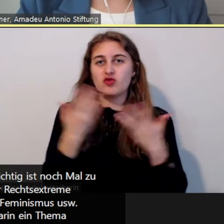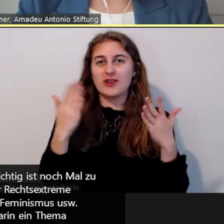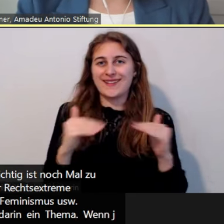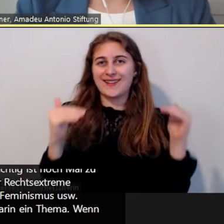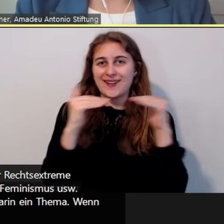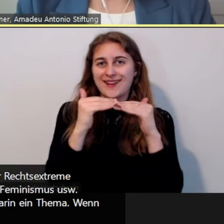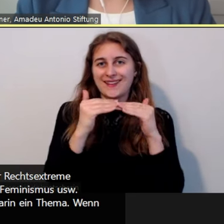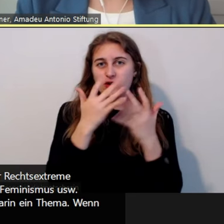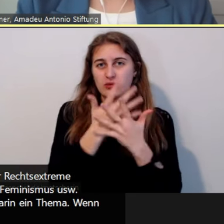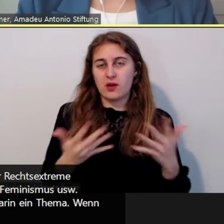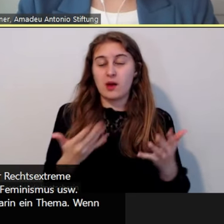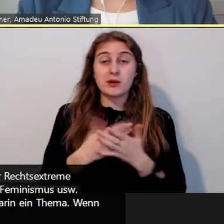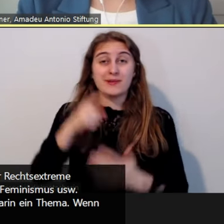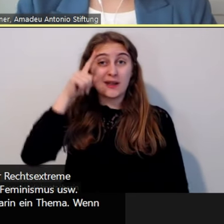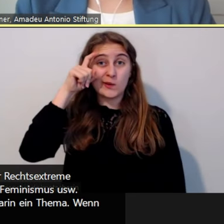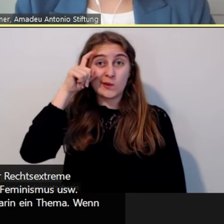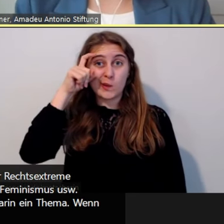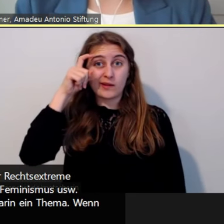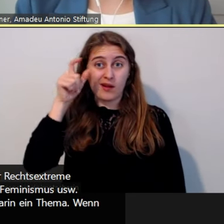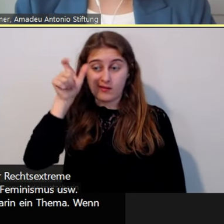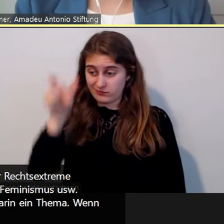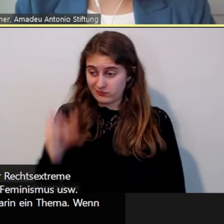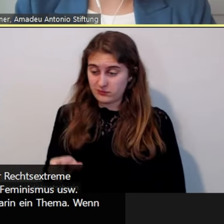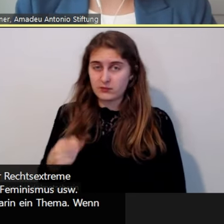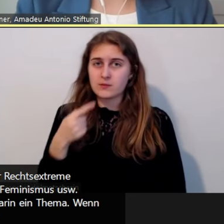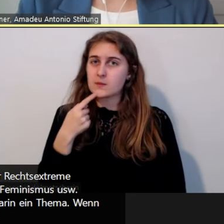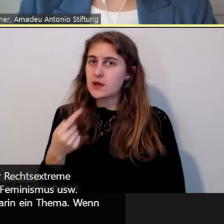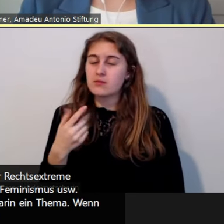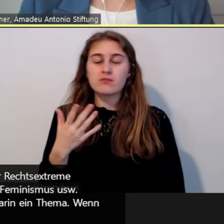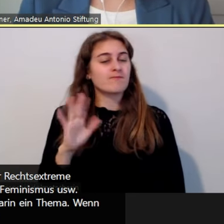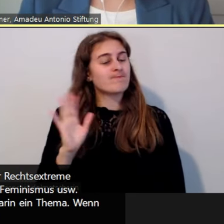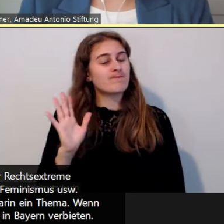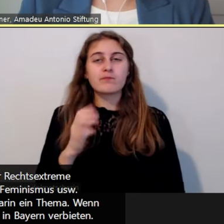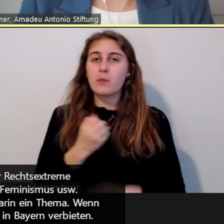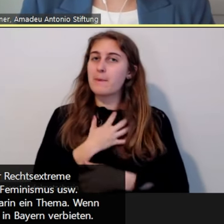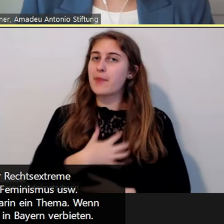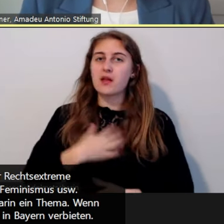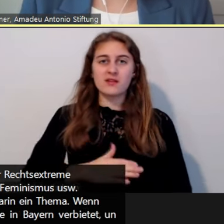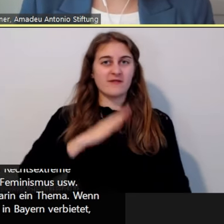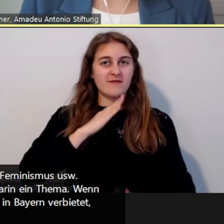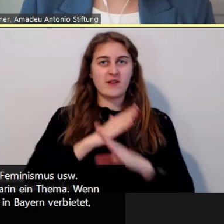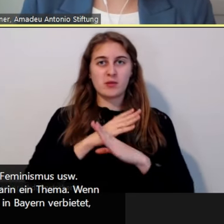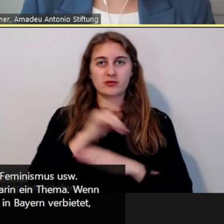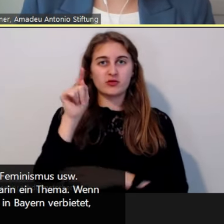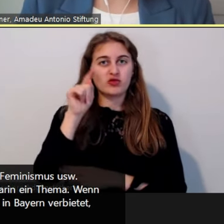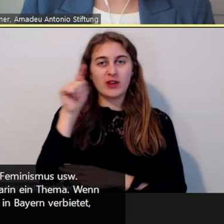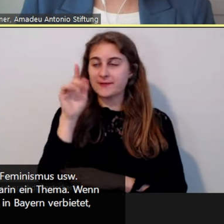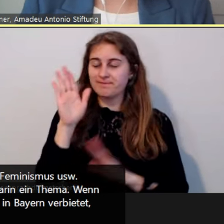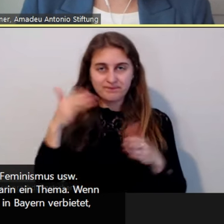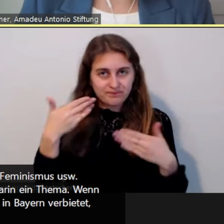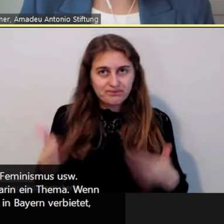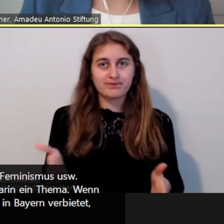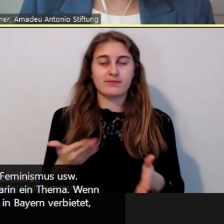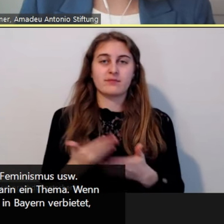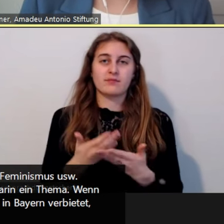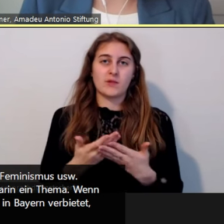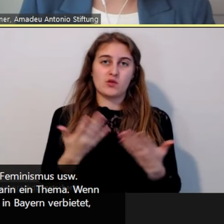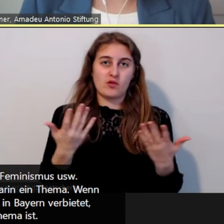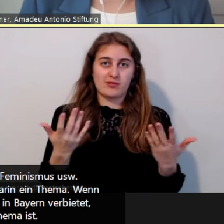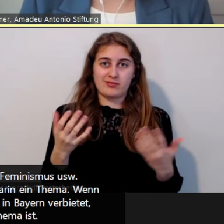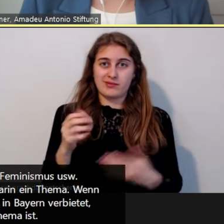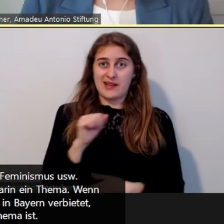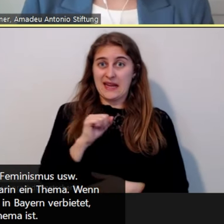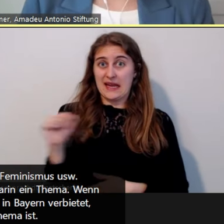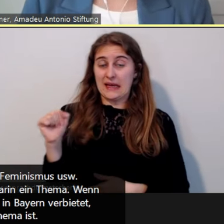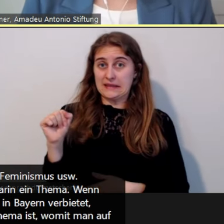Söder leider geschlechtergerechte Sprache in Bayern verbietet und das sozusagen ein rechtspopulistisches Thema ist, womit man auf jeden